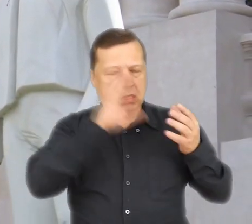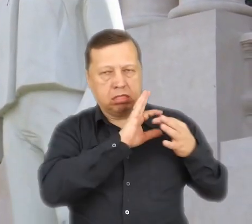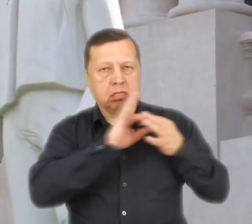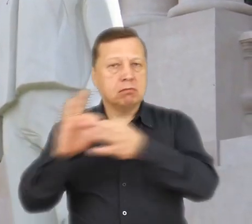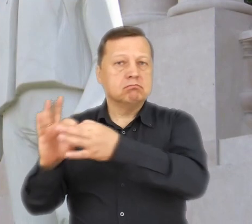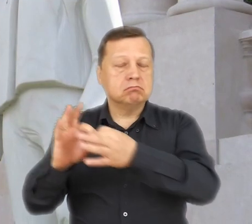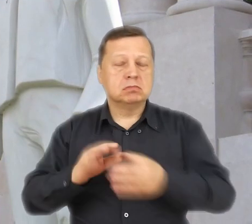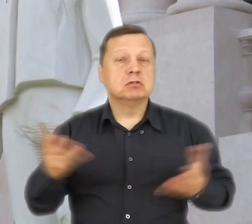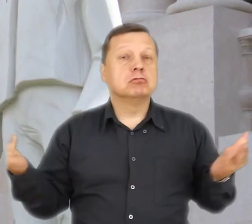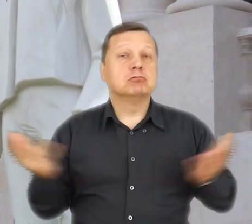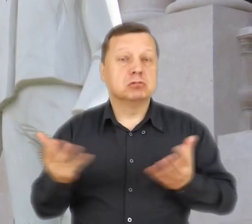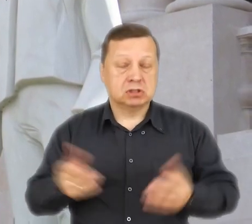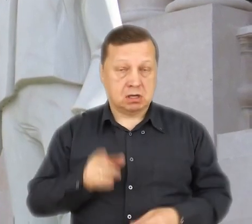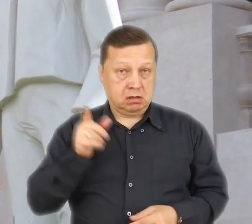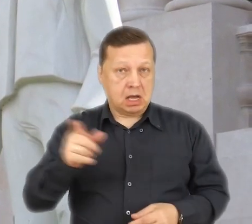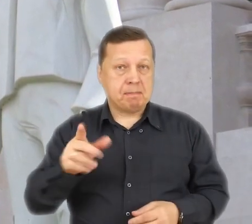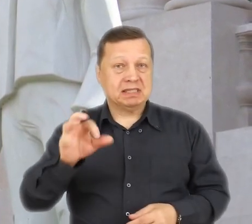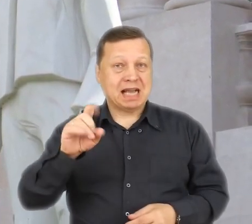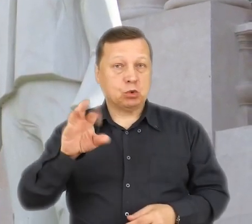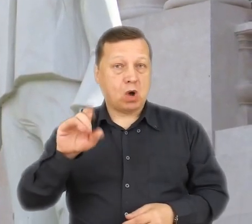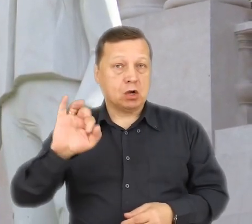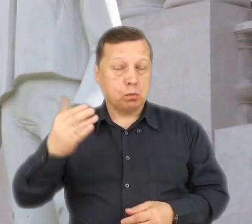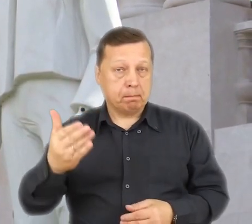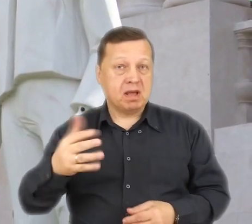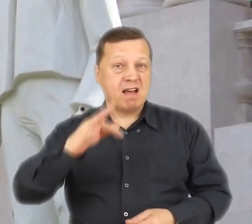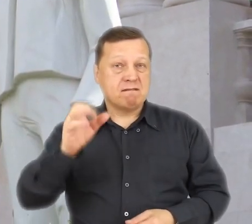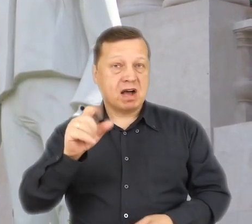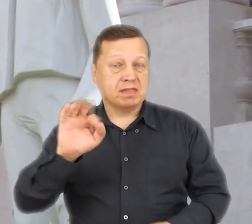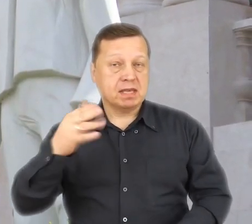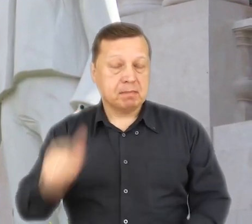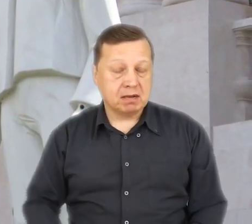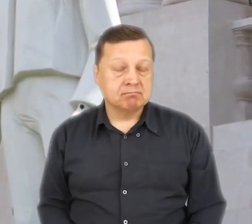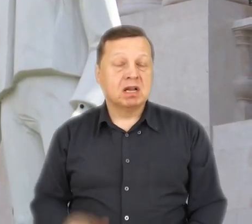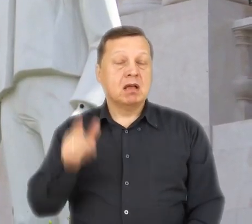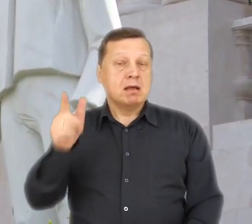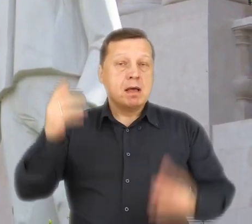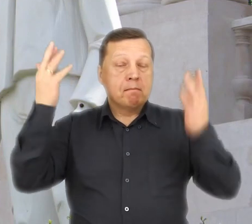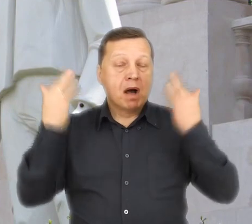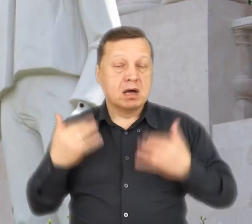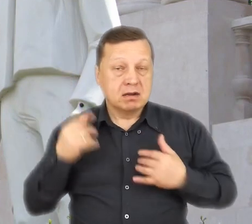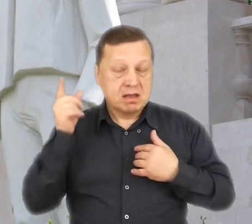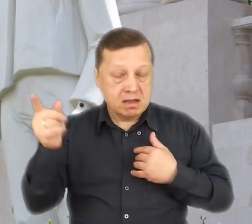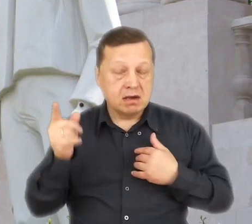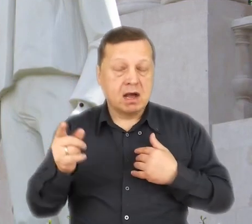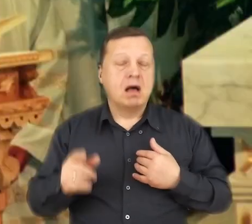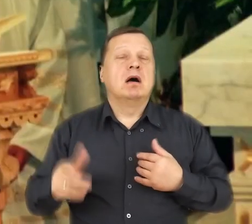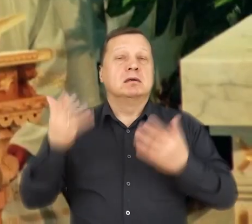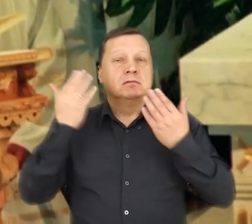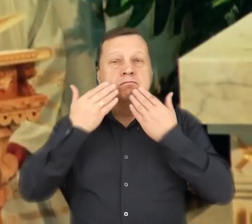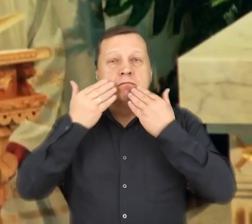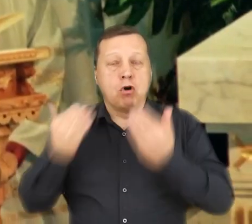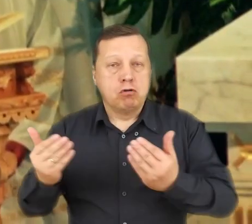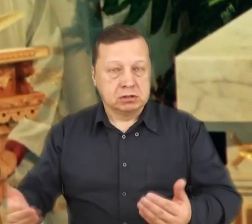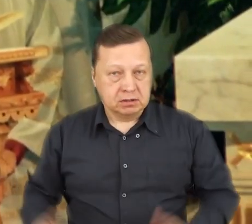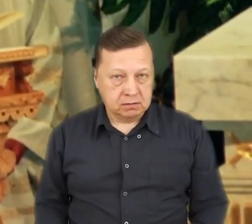myśli pobiegły natychmiast do tego sanktuarium, ażeby w sercu Matki Niebieskiej złożyć podziękowanie.